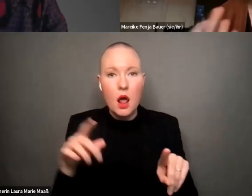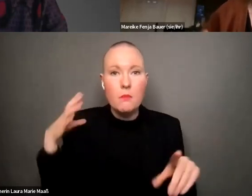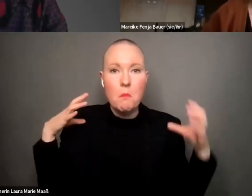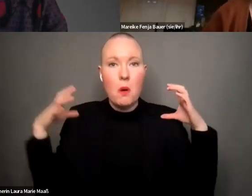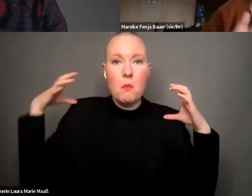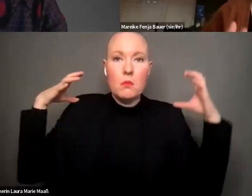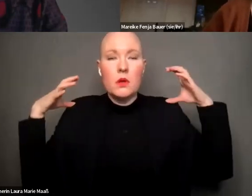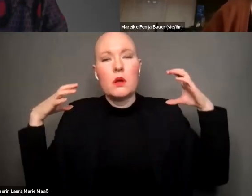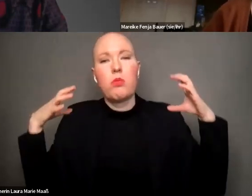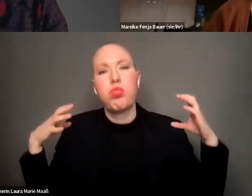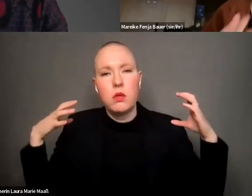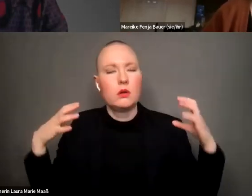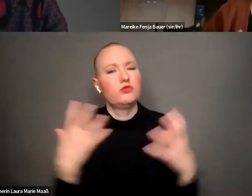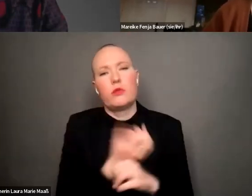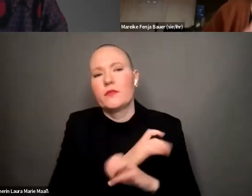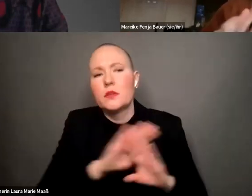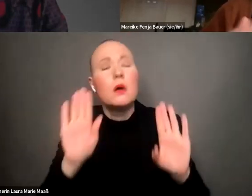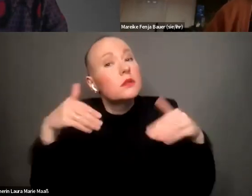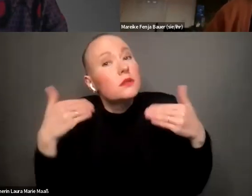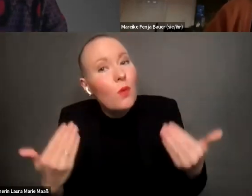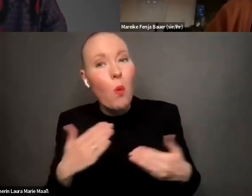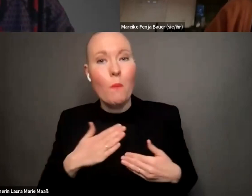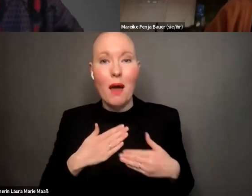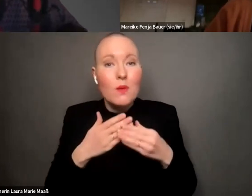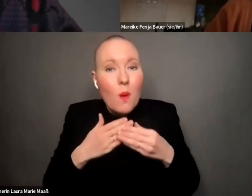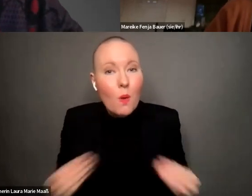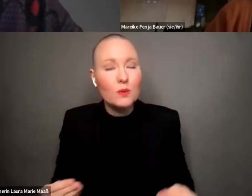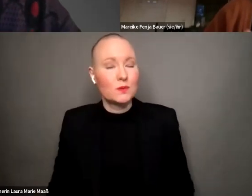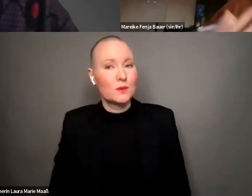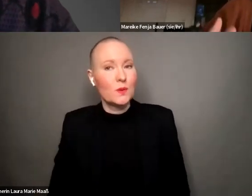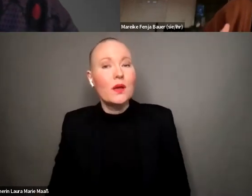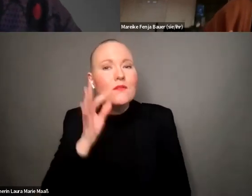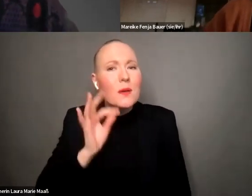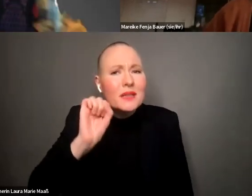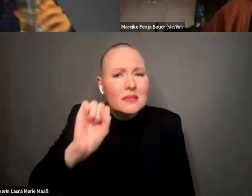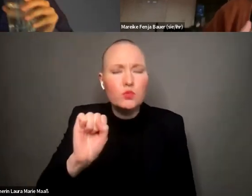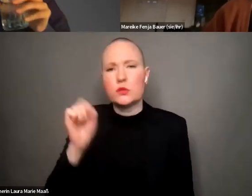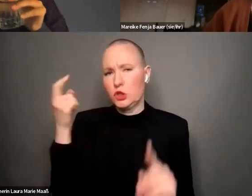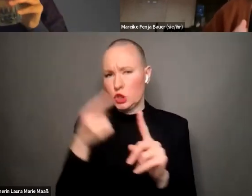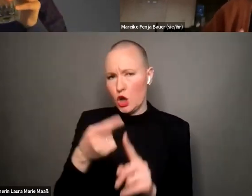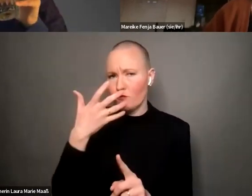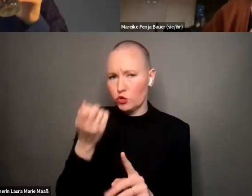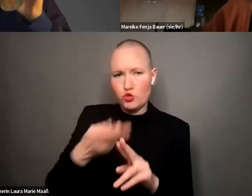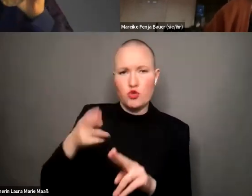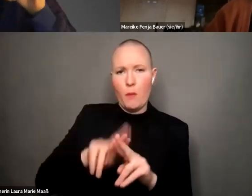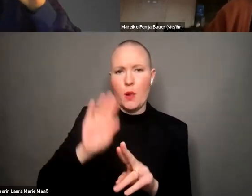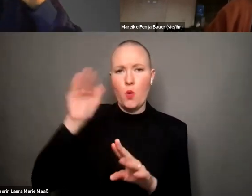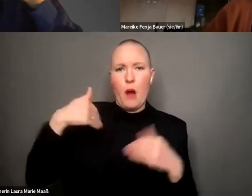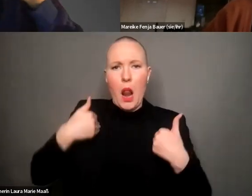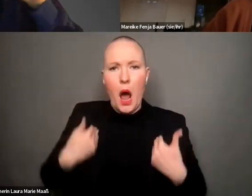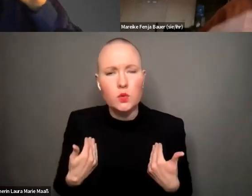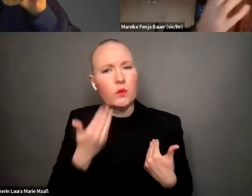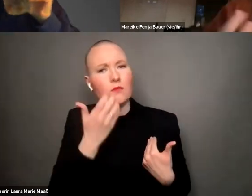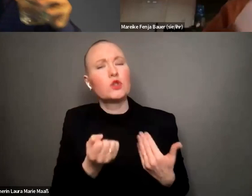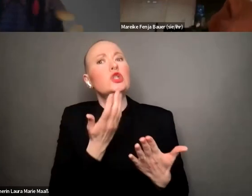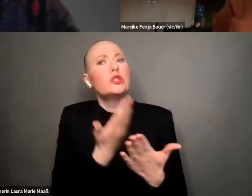und das ist doch viel besser und der feminismus will uns nur in diese doppel überlastung bringen das ist die erzählung und da sieht man ganz klar wie sich